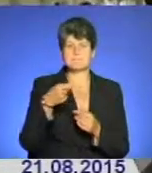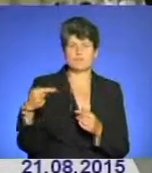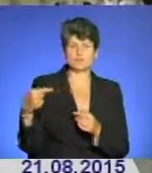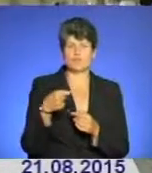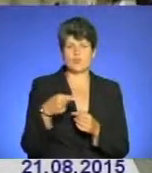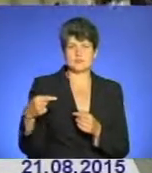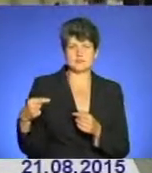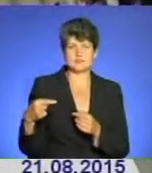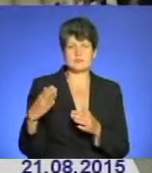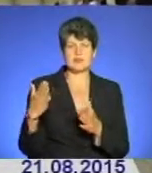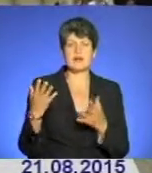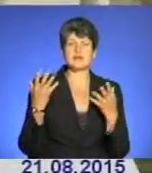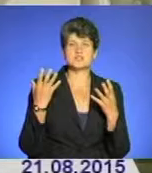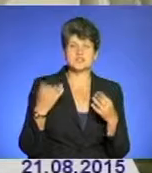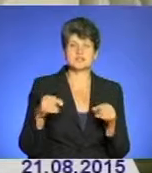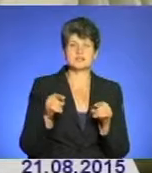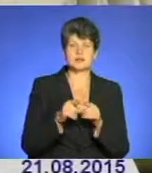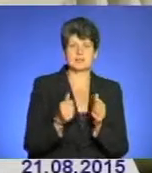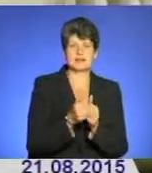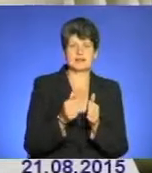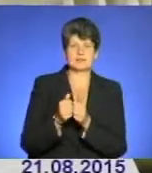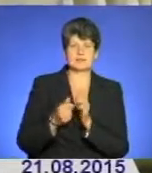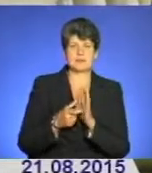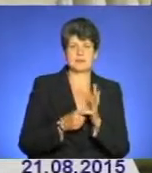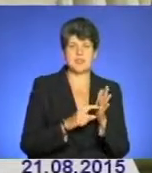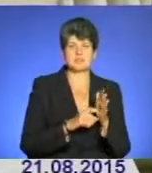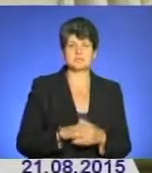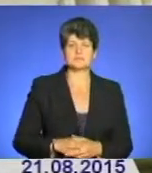поверсі палацу, а також прилеглі до неї кімнати.